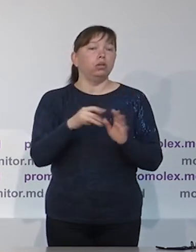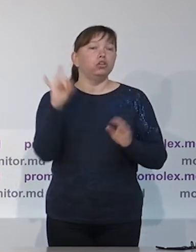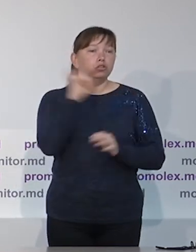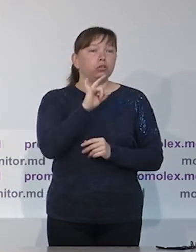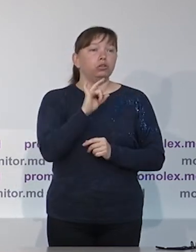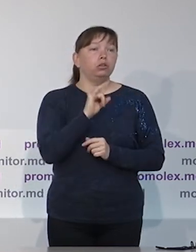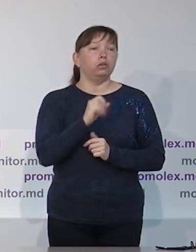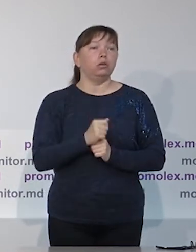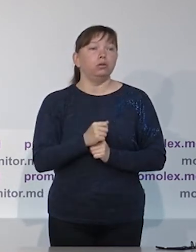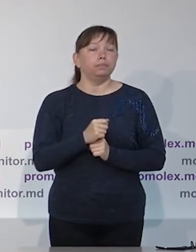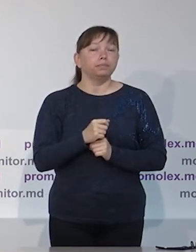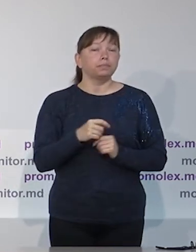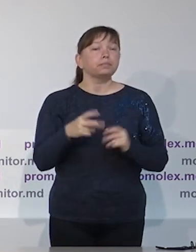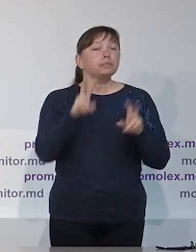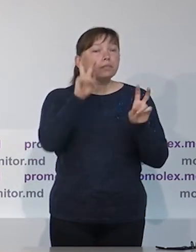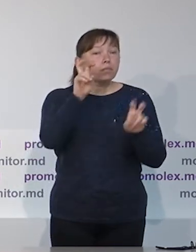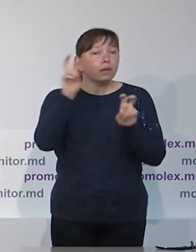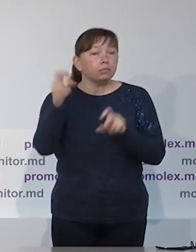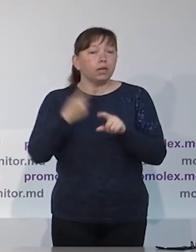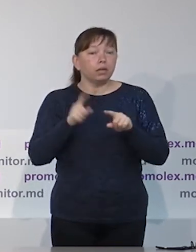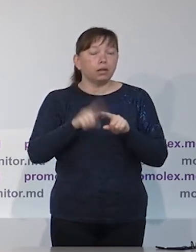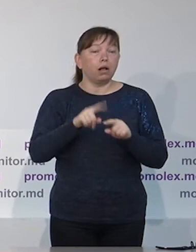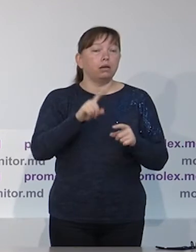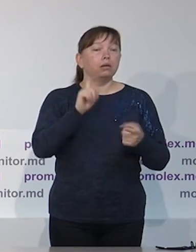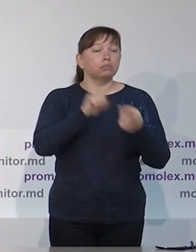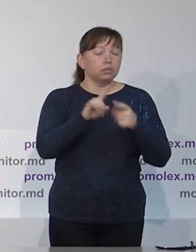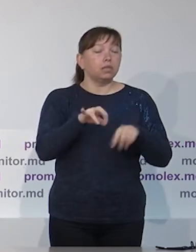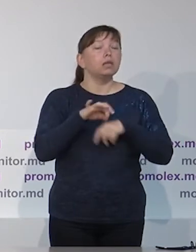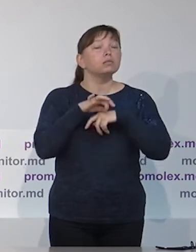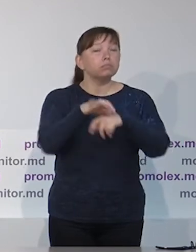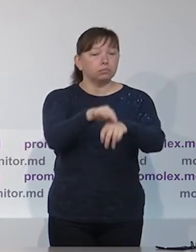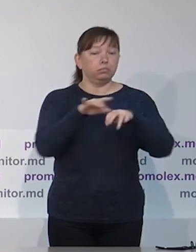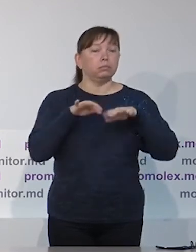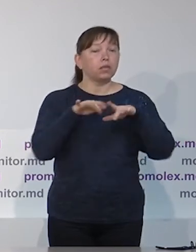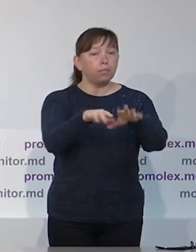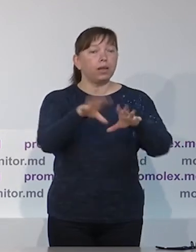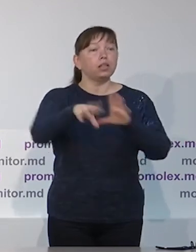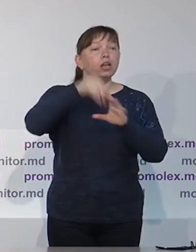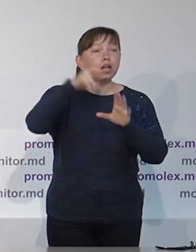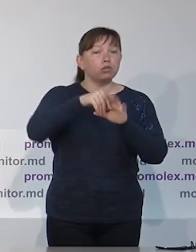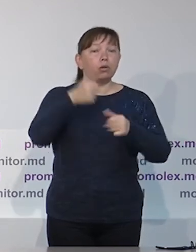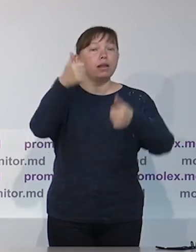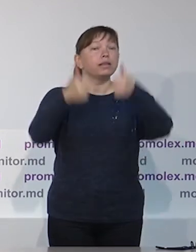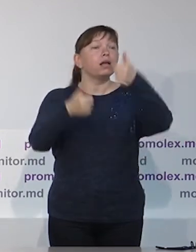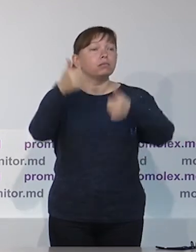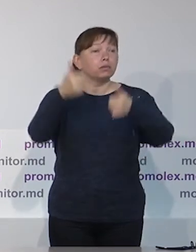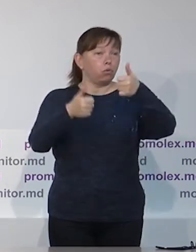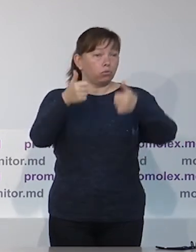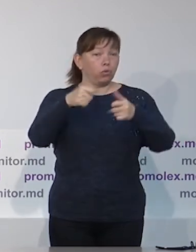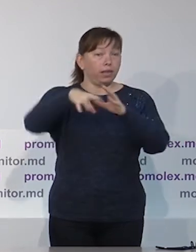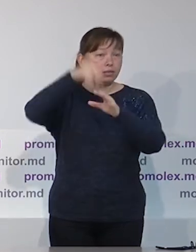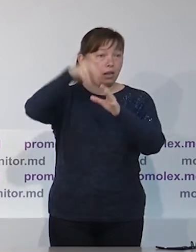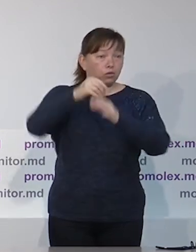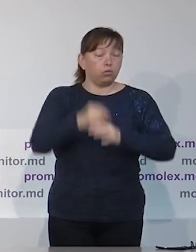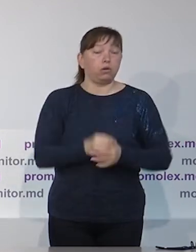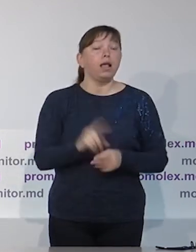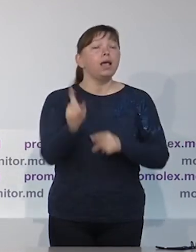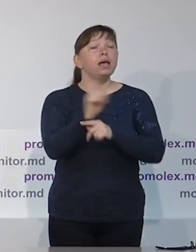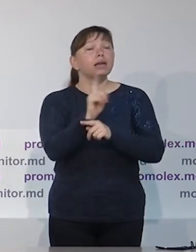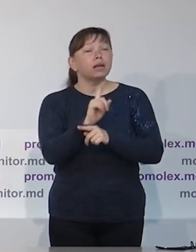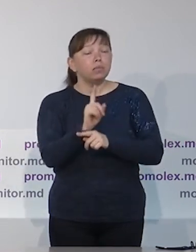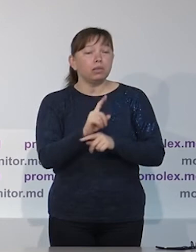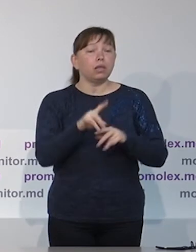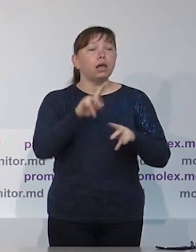ответственность ЦИК, этот документ может предусматривать в том числе и аспекты, касающиеся